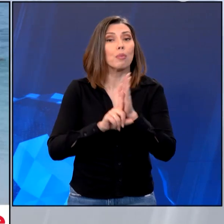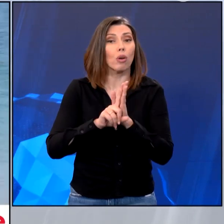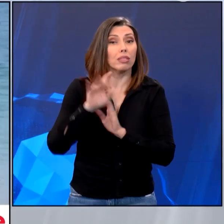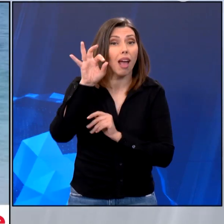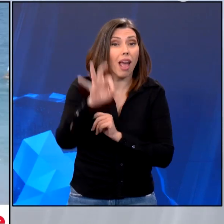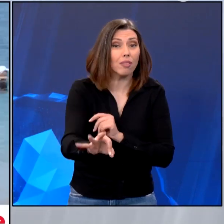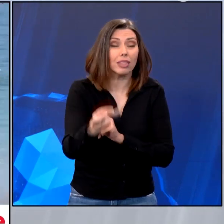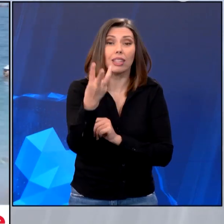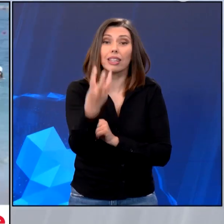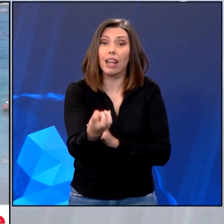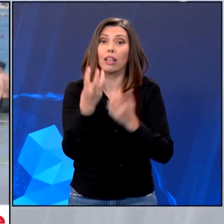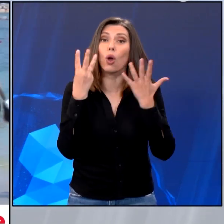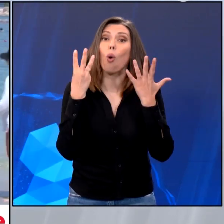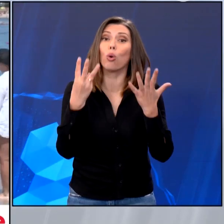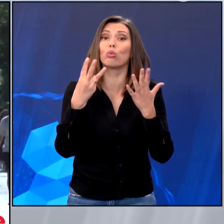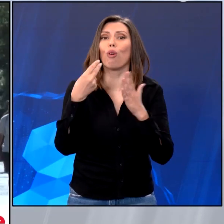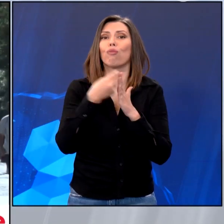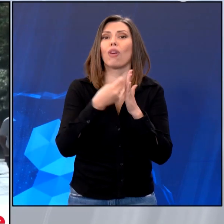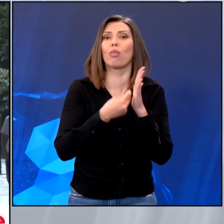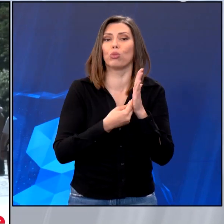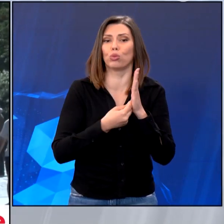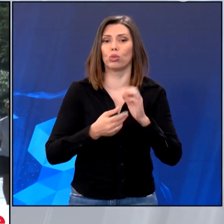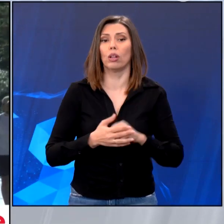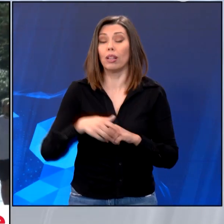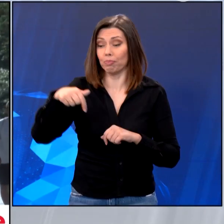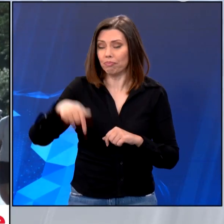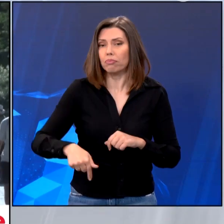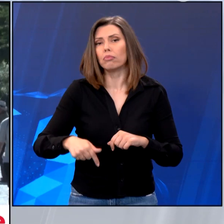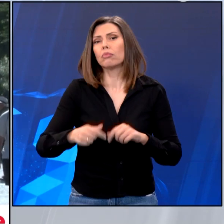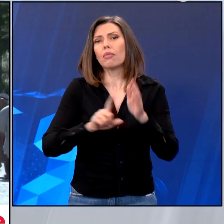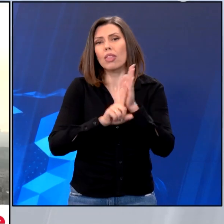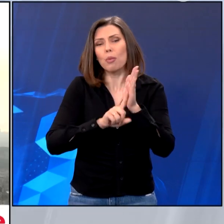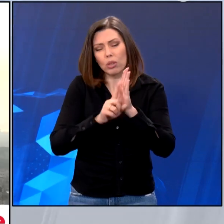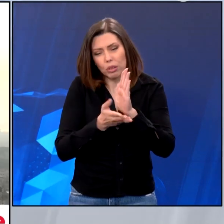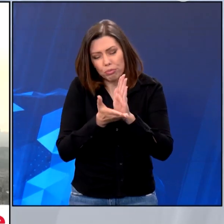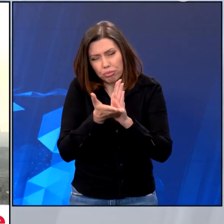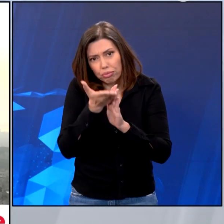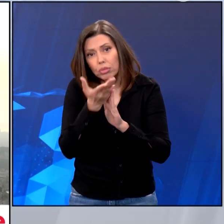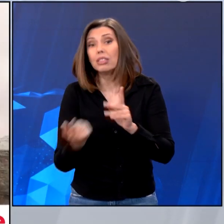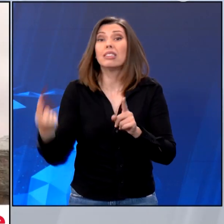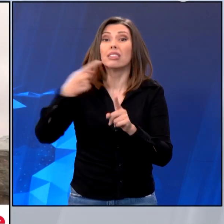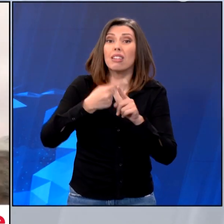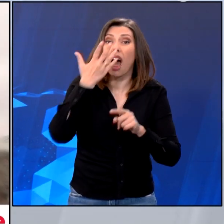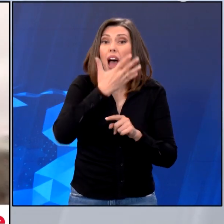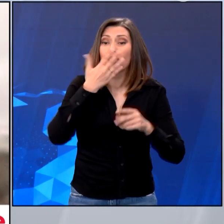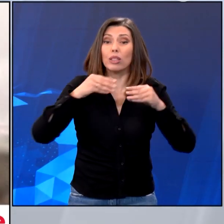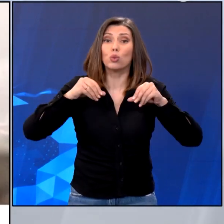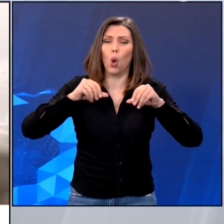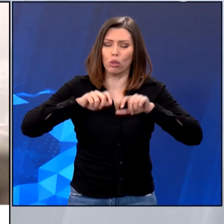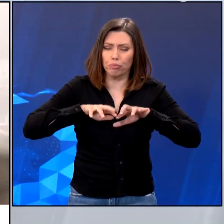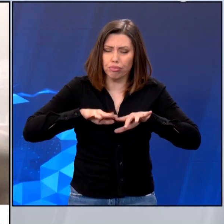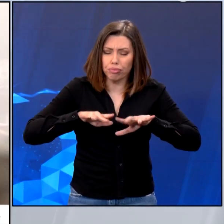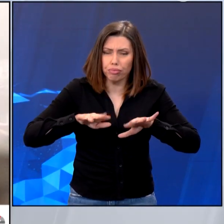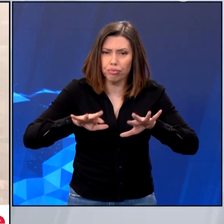τοπικά ακόμα και τους 38 βαθμούς Κελσίου. Αυτή η θερμή εισβολή που θα συνοδεύεται και από σκόνη από την Αφρική σε αρκετά ψηλες γεντρώσεις